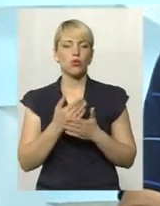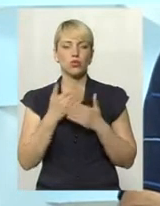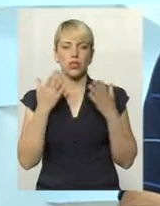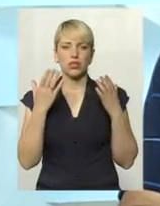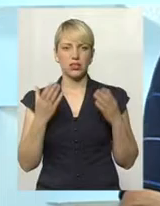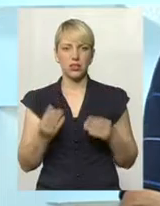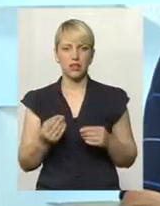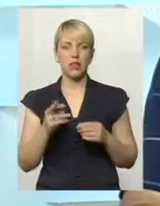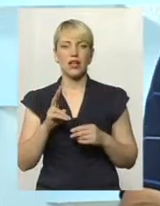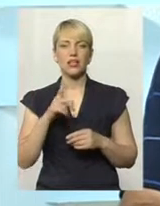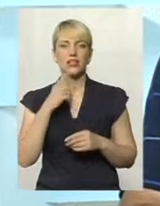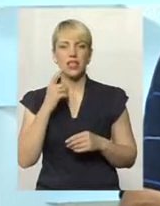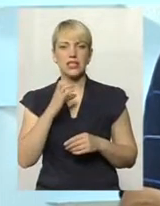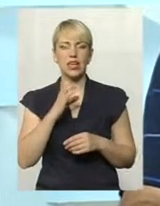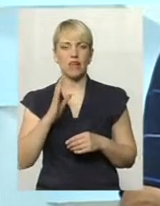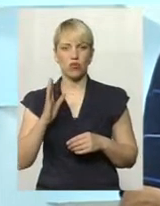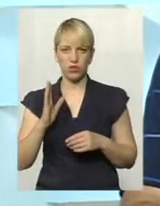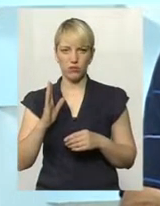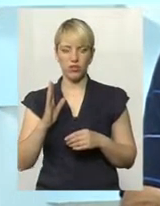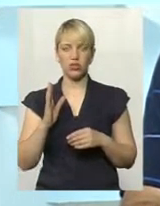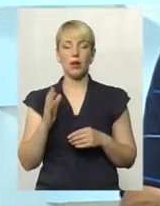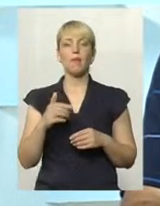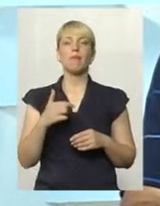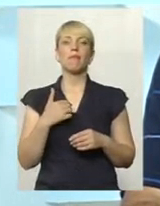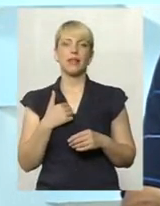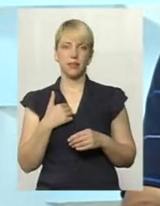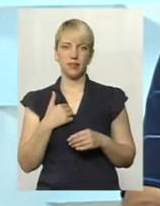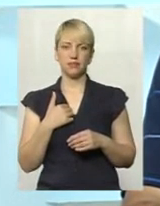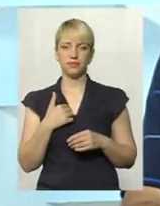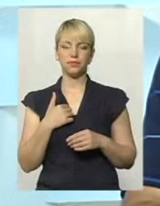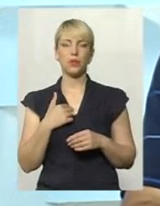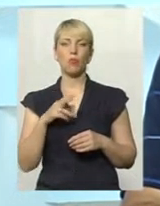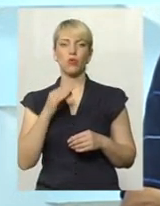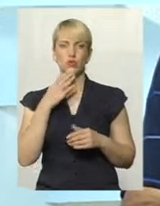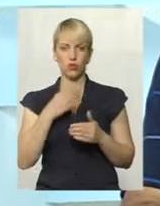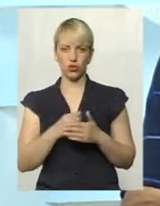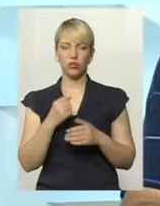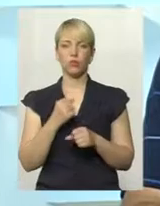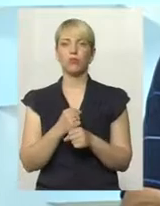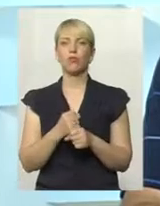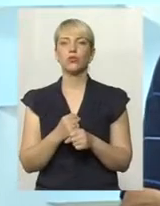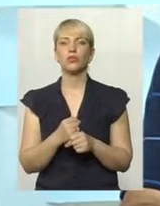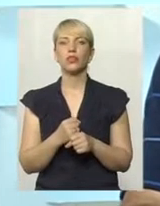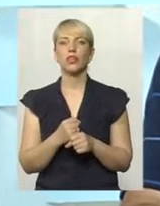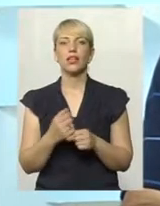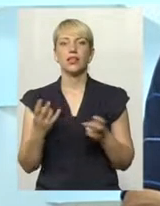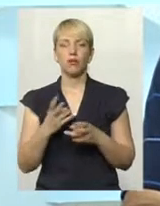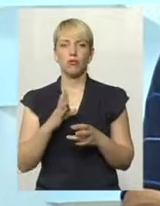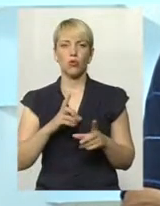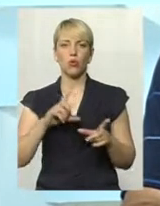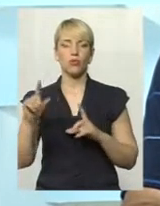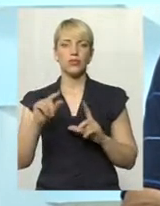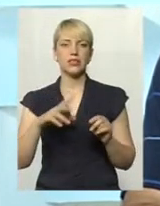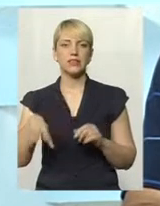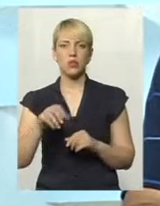що, як Сергій Володимирович вже сказав, мені, скажімо, по своїй роботі довелось майже об'їздити всю Європу.